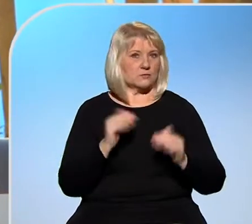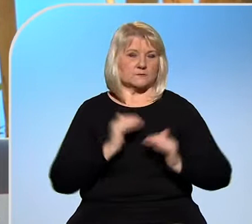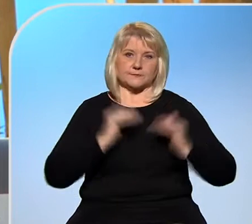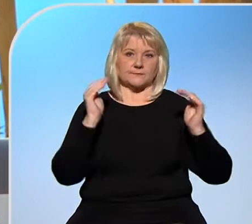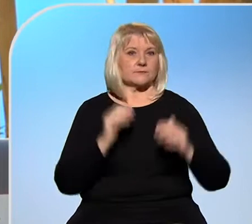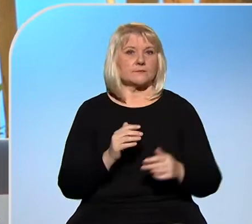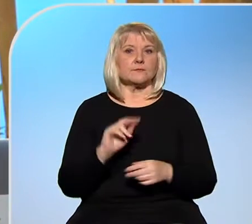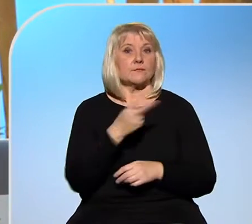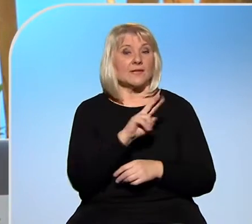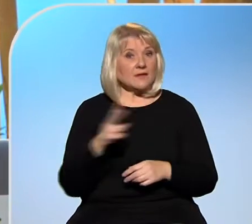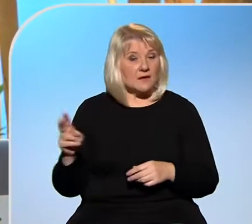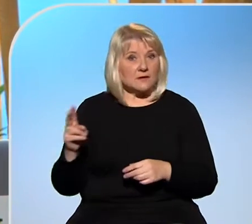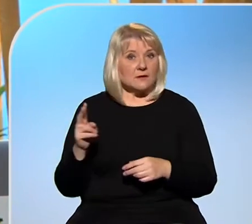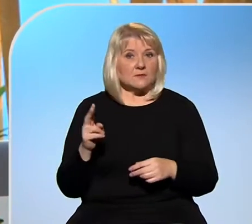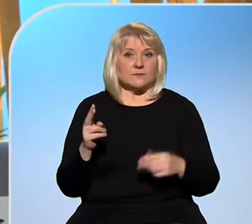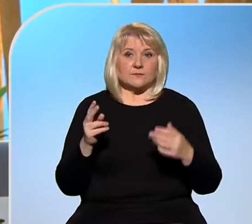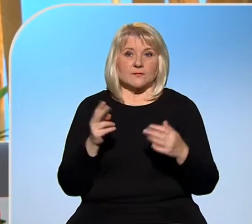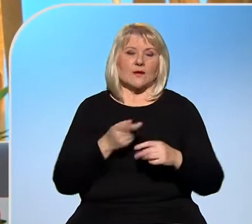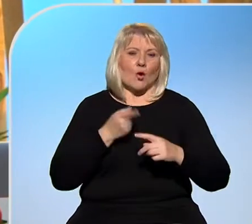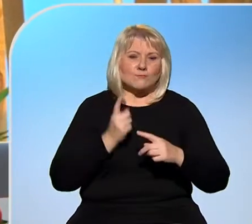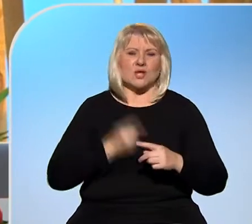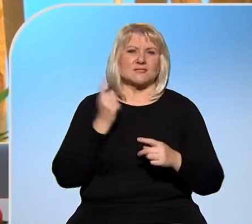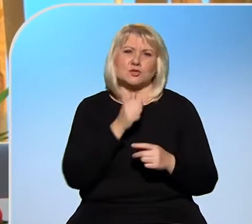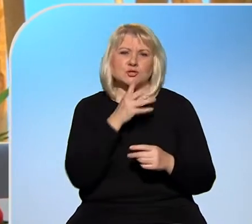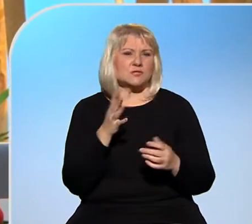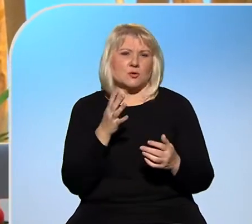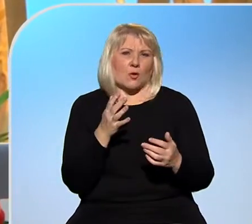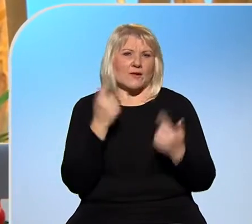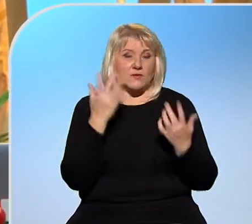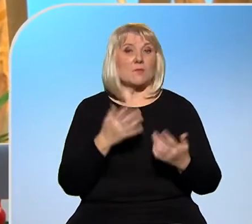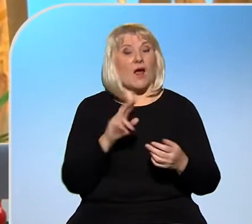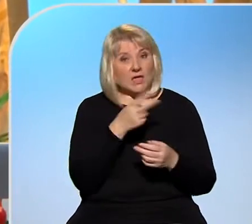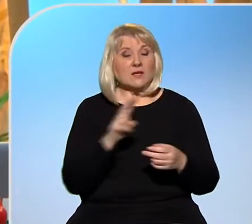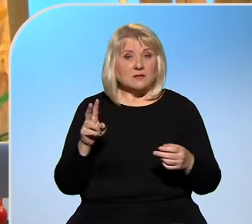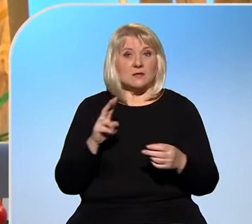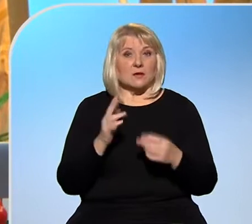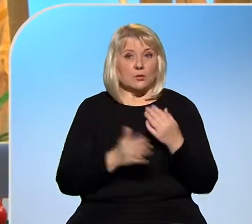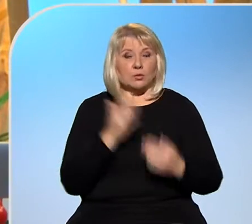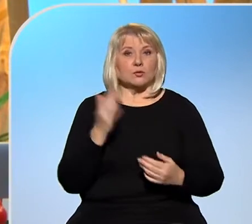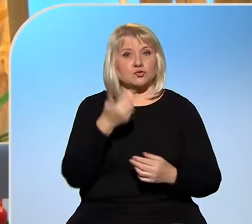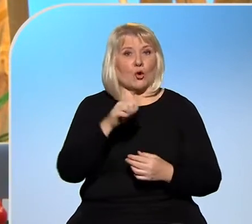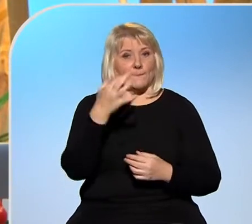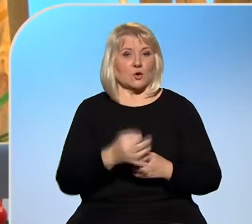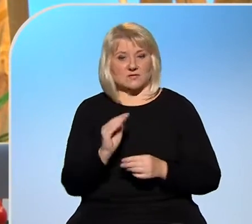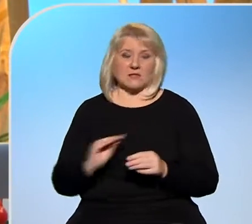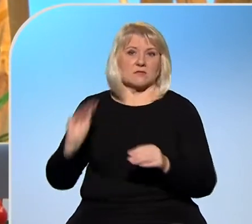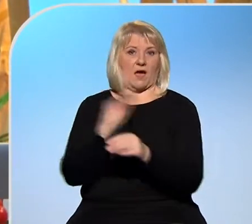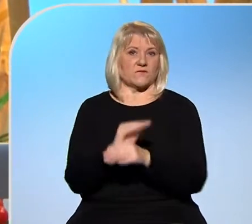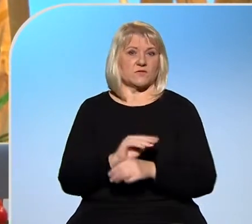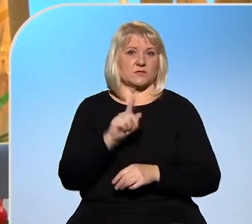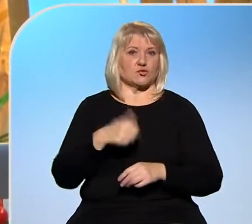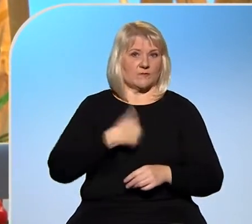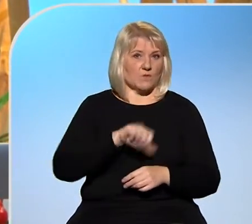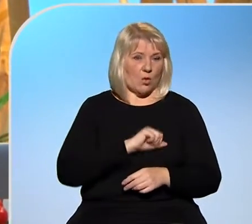se v určitých případech, nemůžeme být úplně do konkrétních čísel, ale v určitých případech se můžeme bavit o téměř jednonásobku toho, co člověk platil za minulý rok